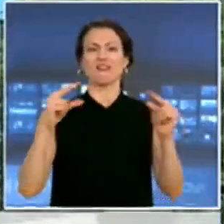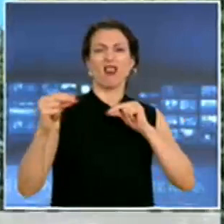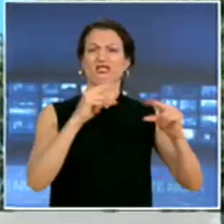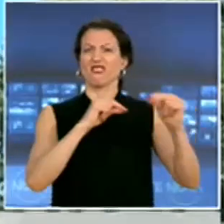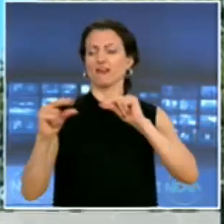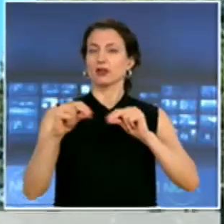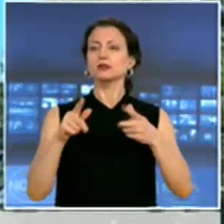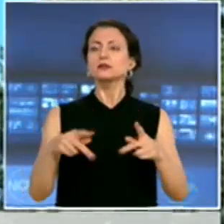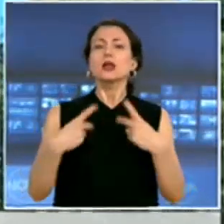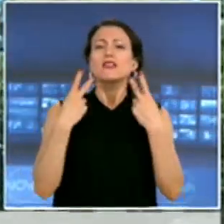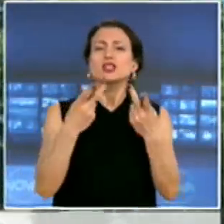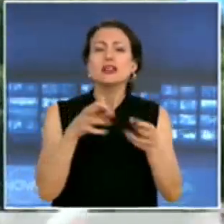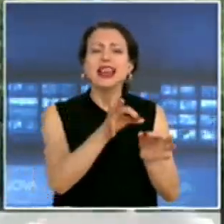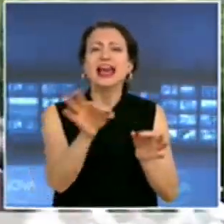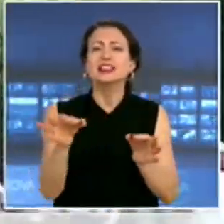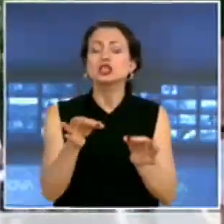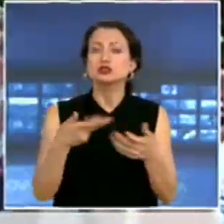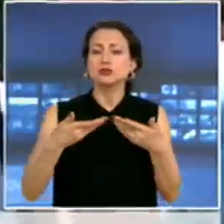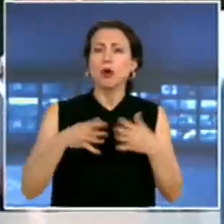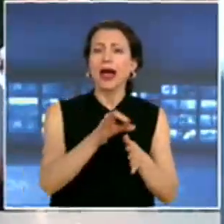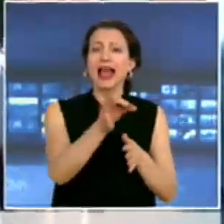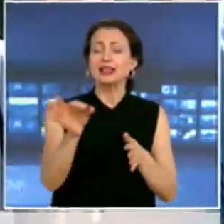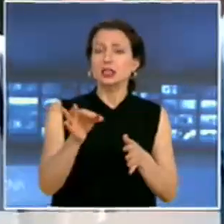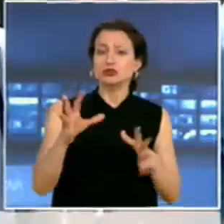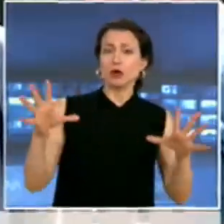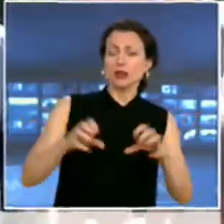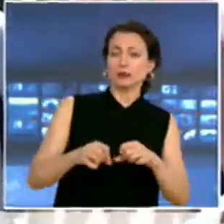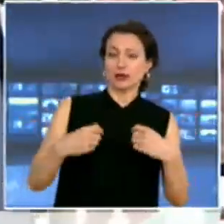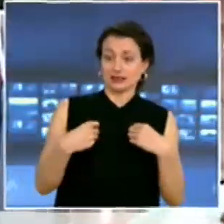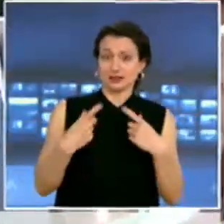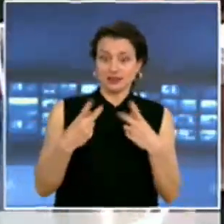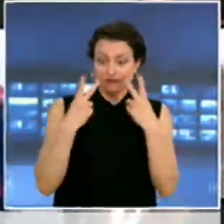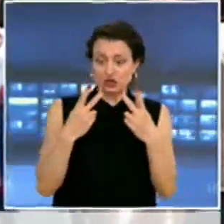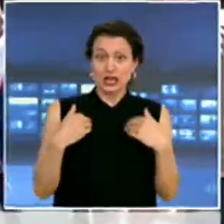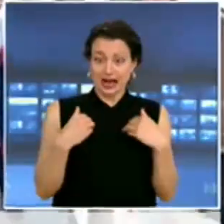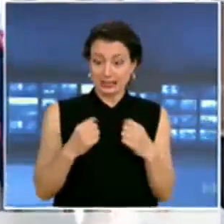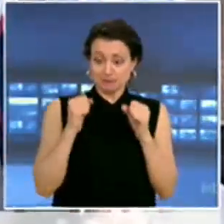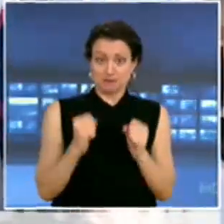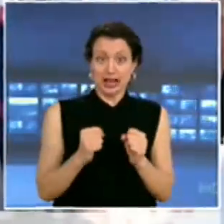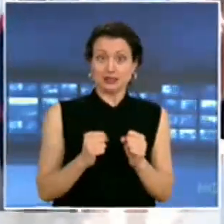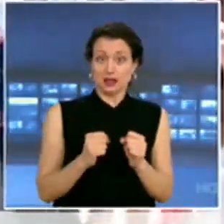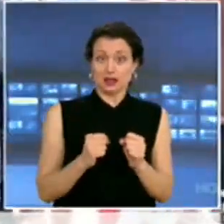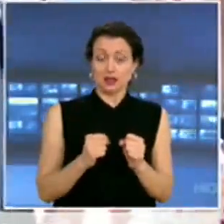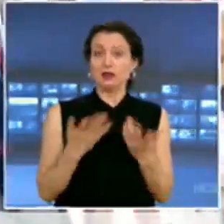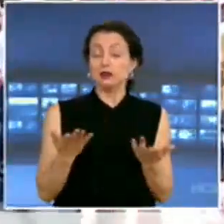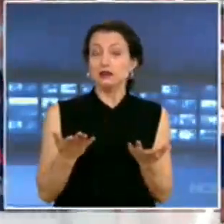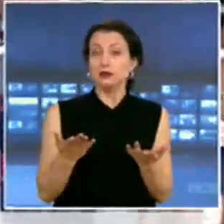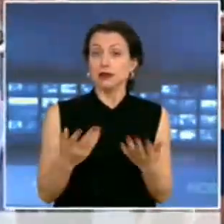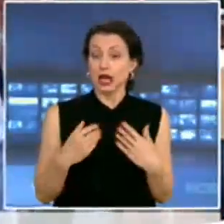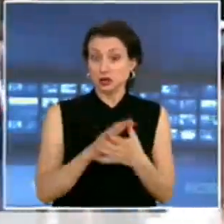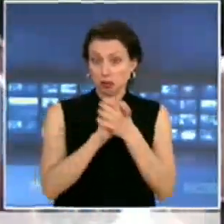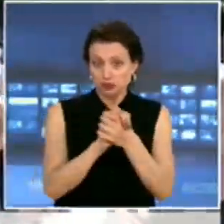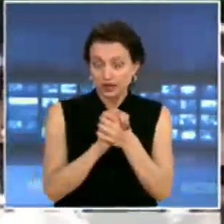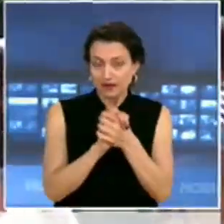е етличето напрежение. Вие къде го вижте? Дошел съм тук под вас седен. Не знам дали забелязате как седиме. Нали така? Поздравих ви